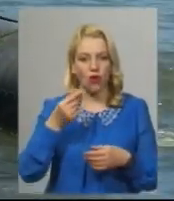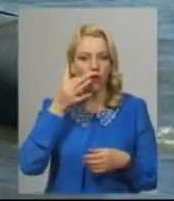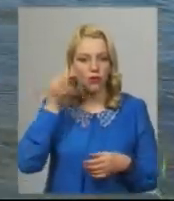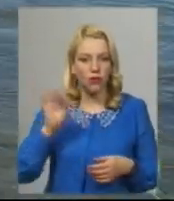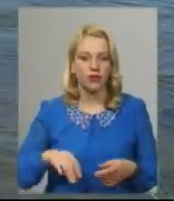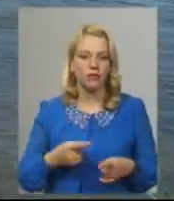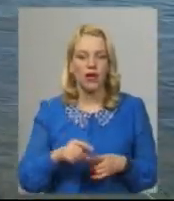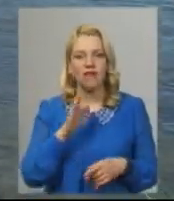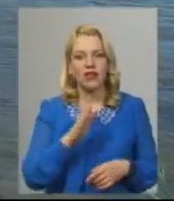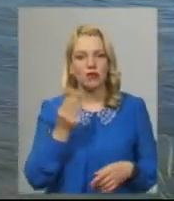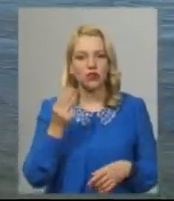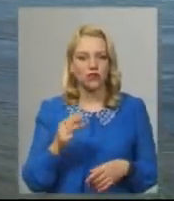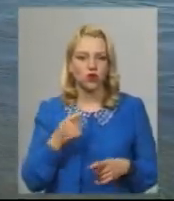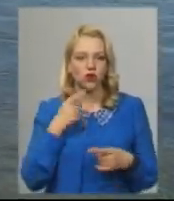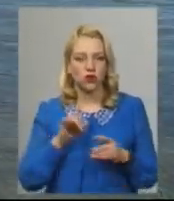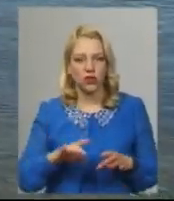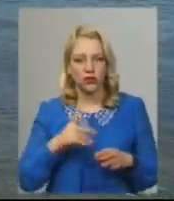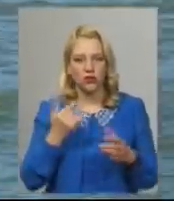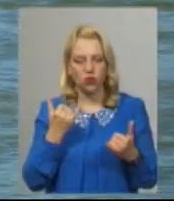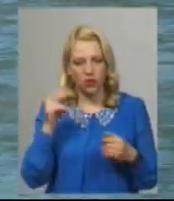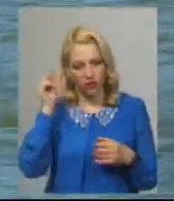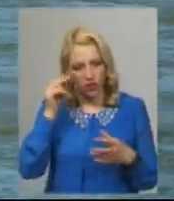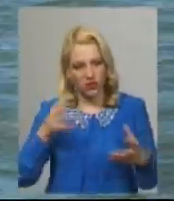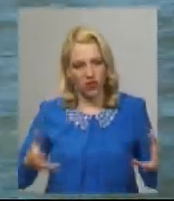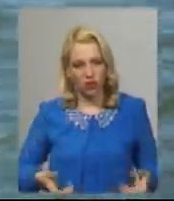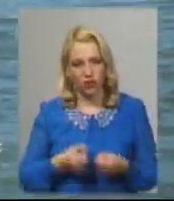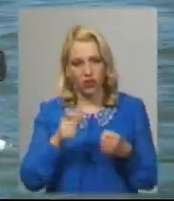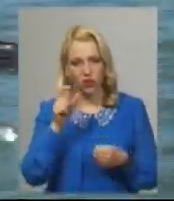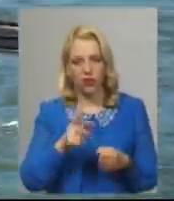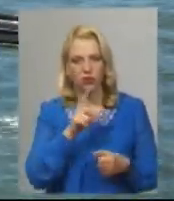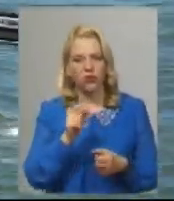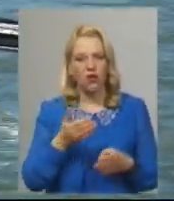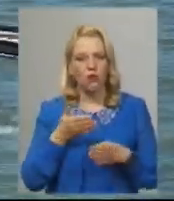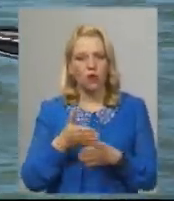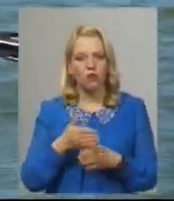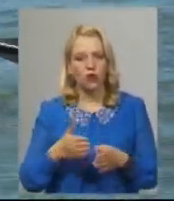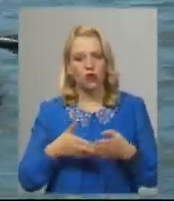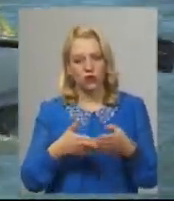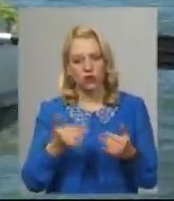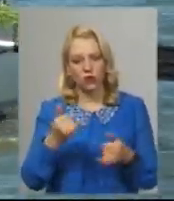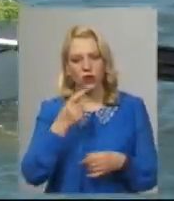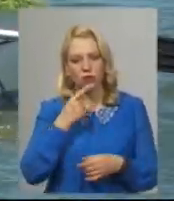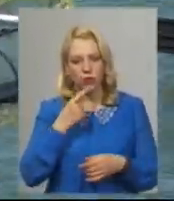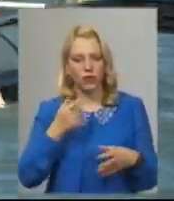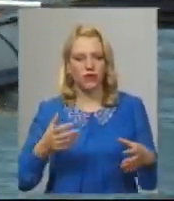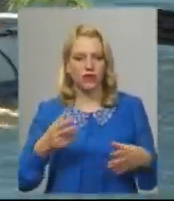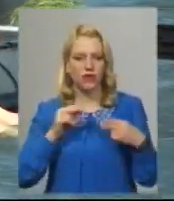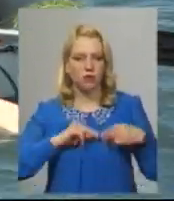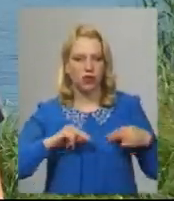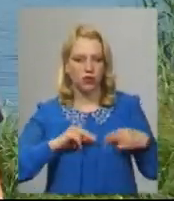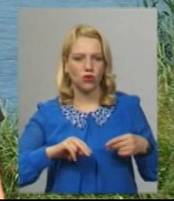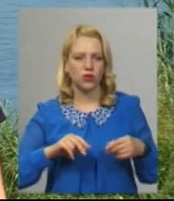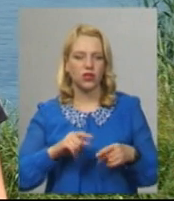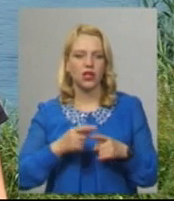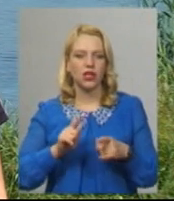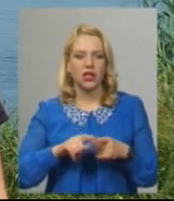першої рятувальної частини, каже, сьогодні навчався рятувати людину за допомогою човна Сьогодні я пробував відпрацювати рятувальні людей на водойми за